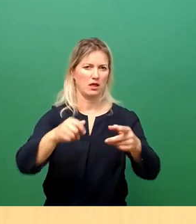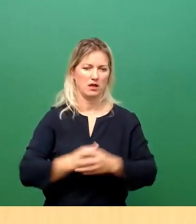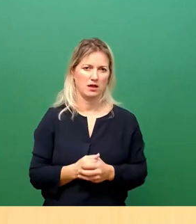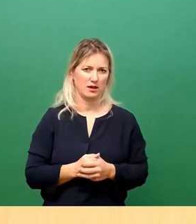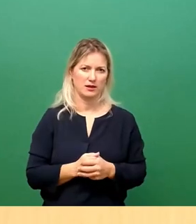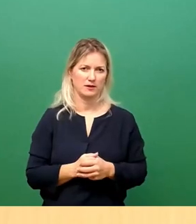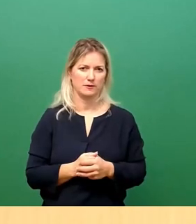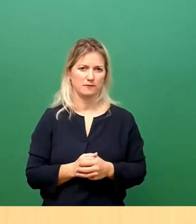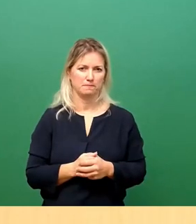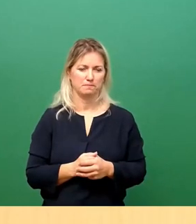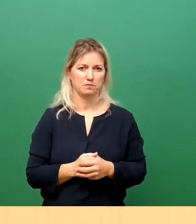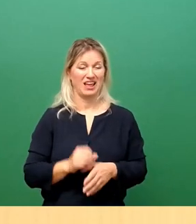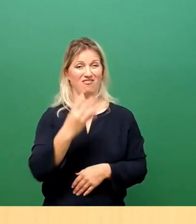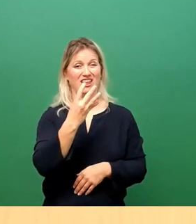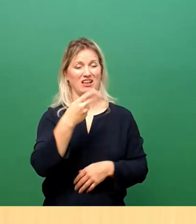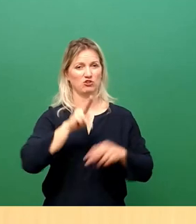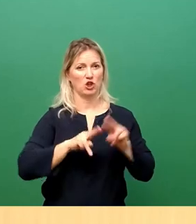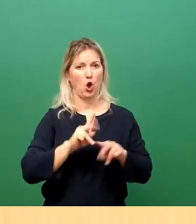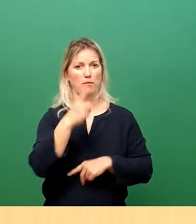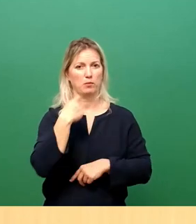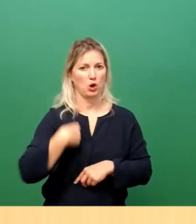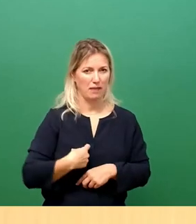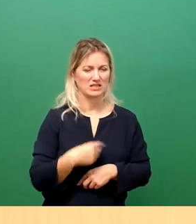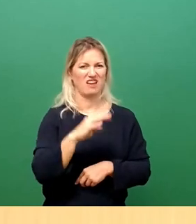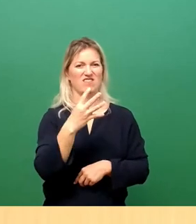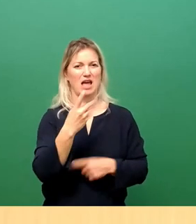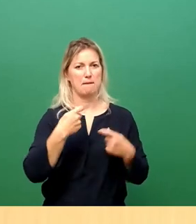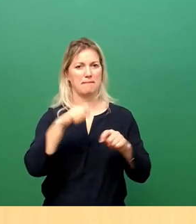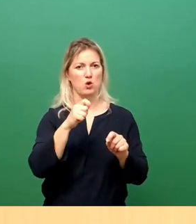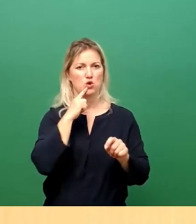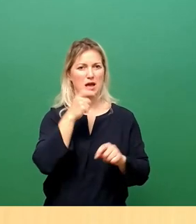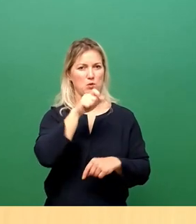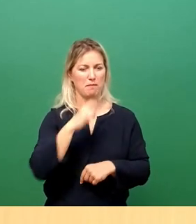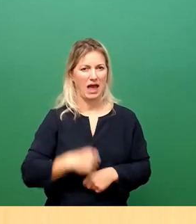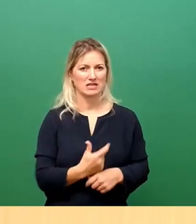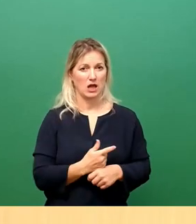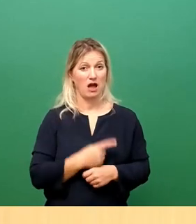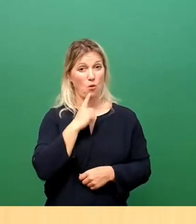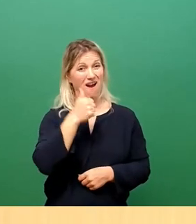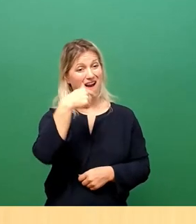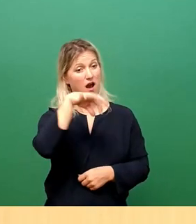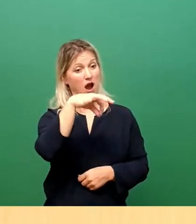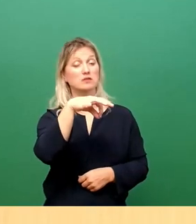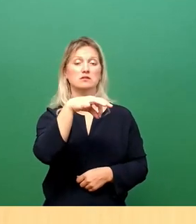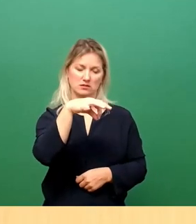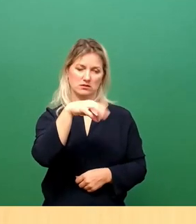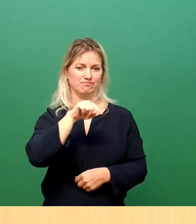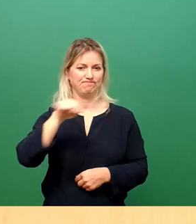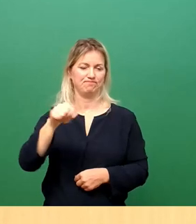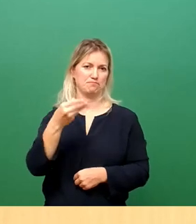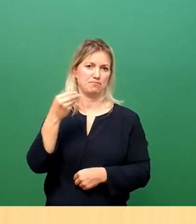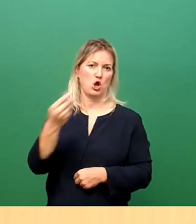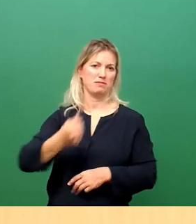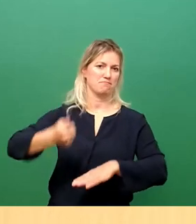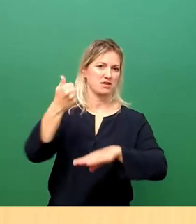Vier Oberbürgermeister und vier Baubürgermeister, wenn ich mich nicht verzählt habe. Und kein einziger hat der Königsbrücker Straße die Priorität zukommen lassen, die der